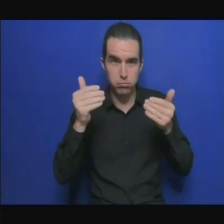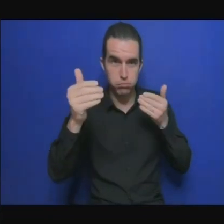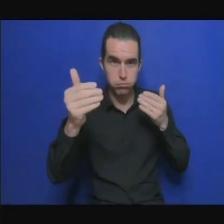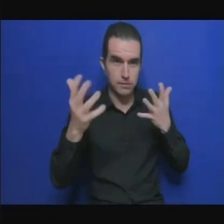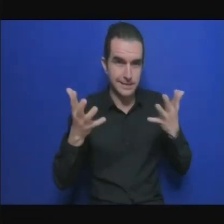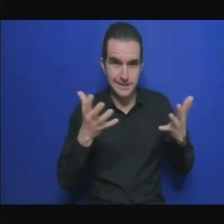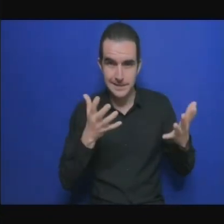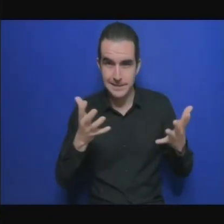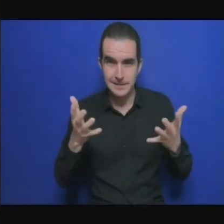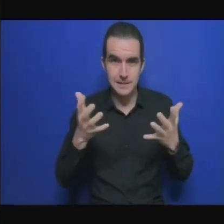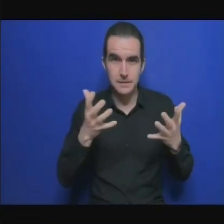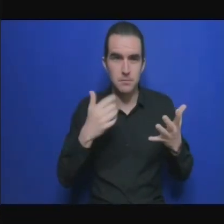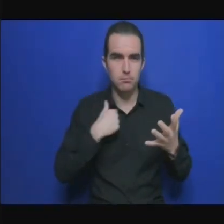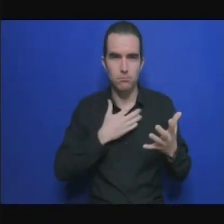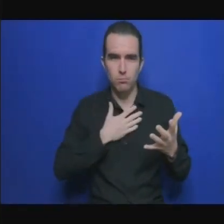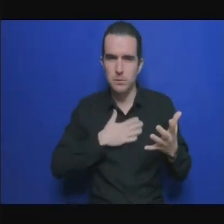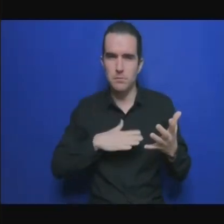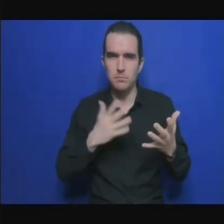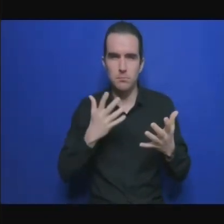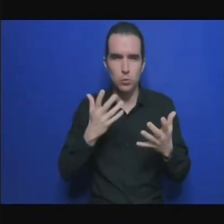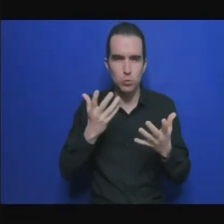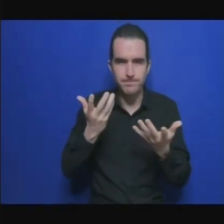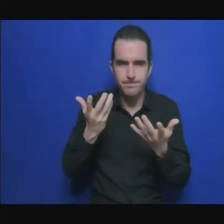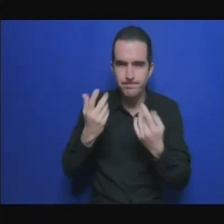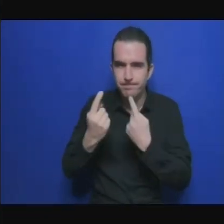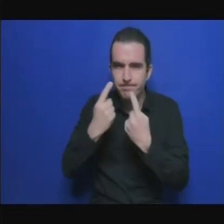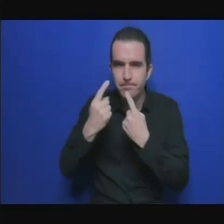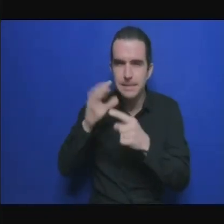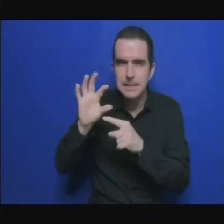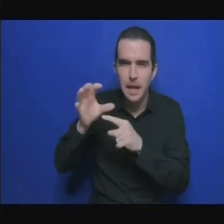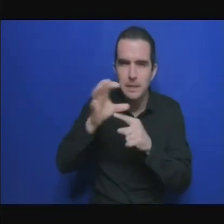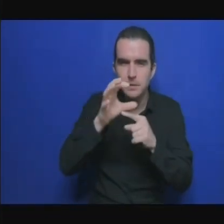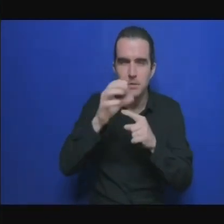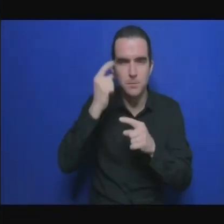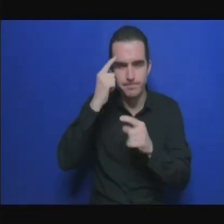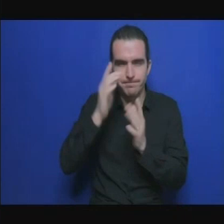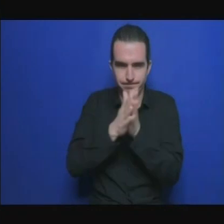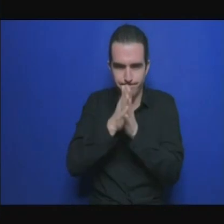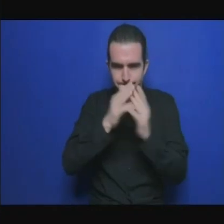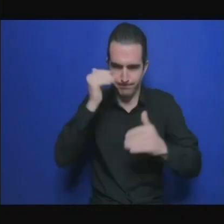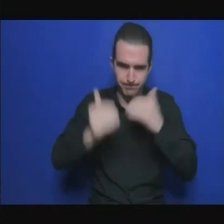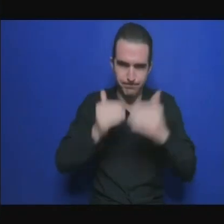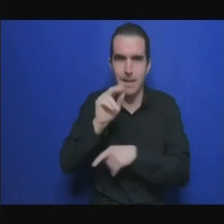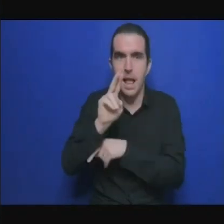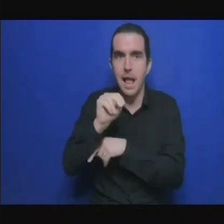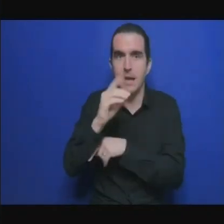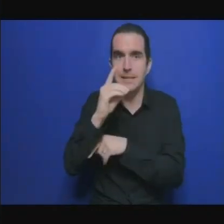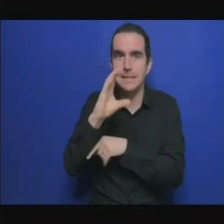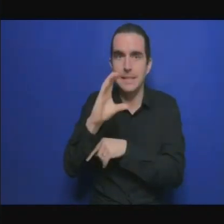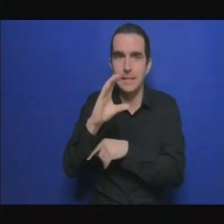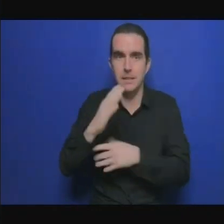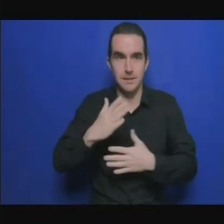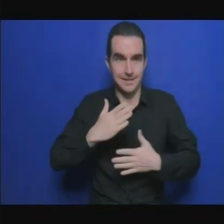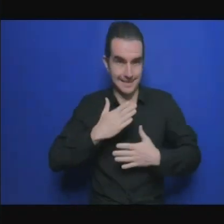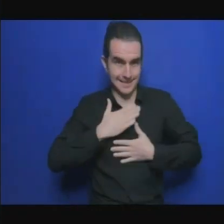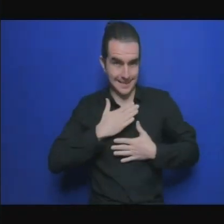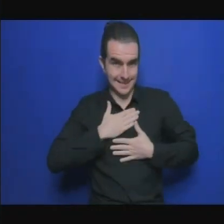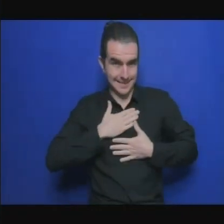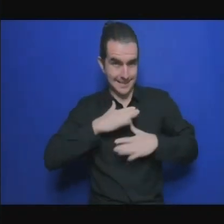nous devons implémenter des mesures qui soient bénéfiques à la fois pour l'adaptation et pour l'atténuation voilà